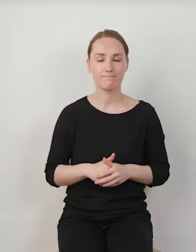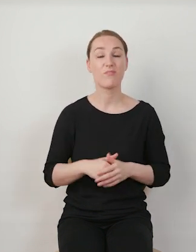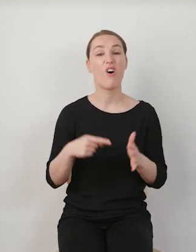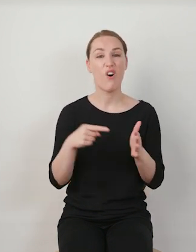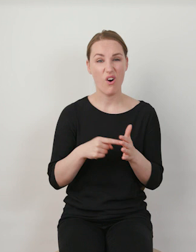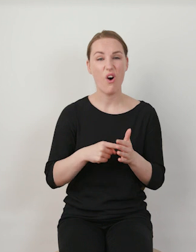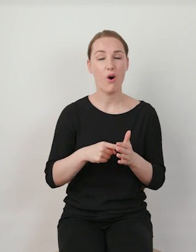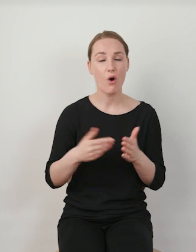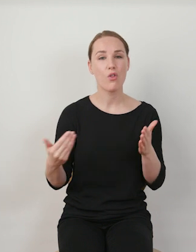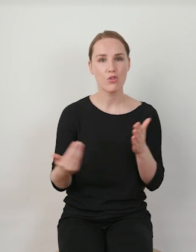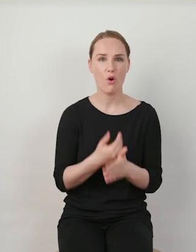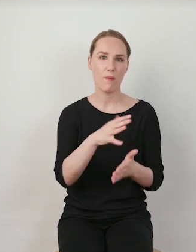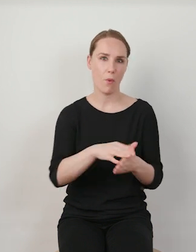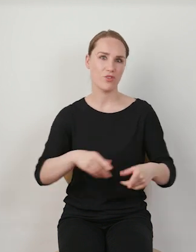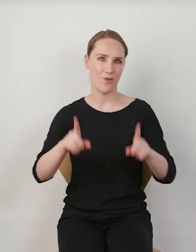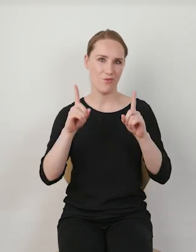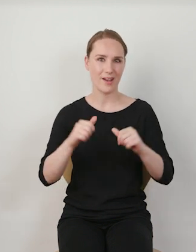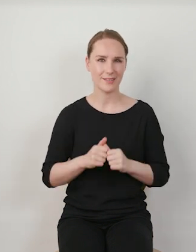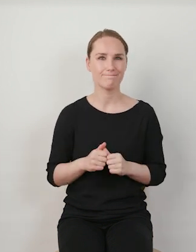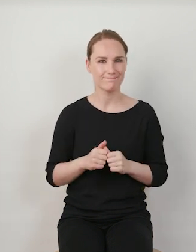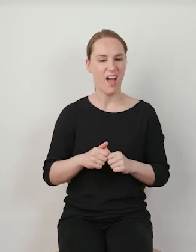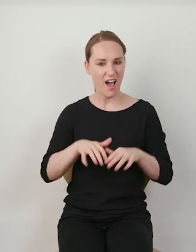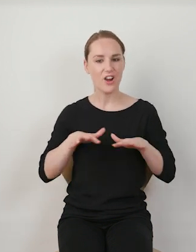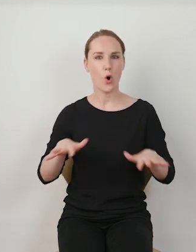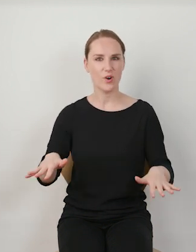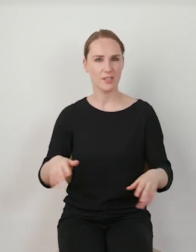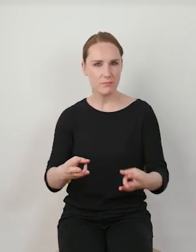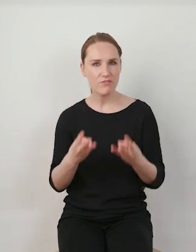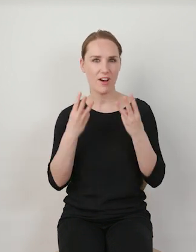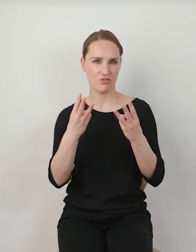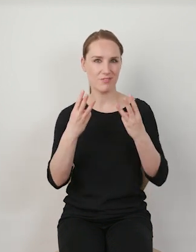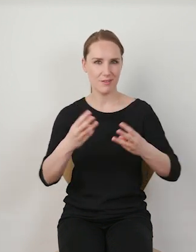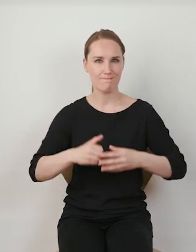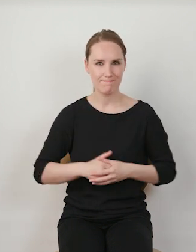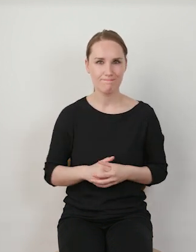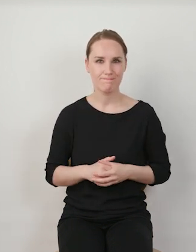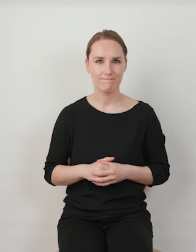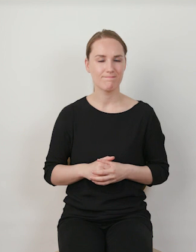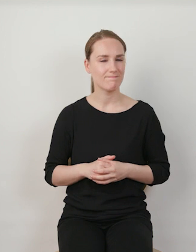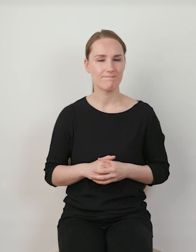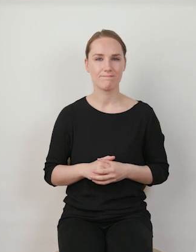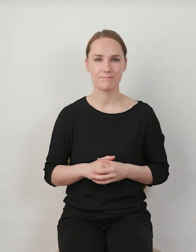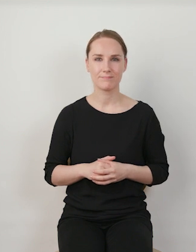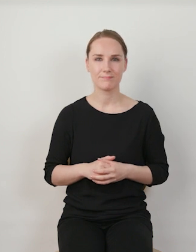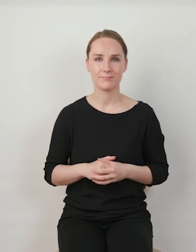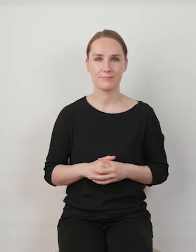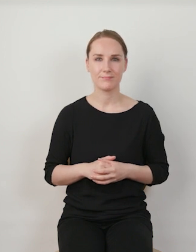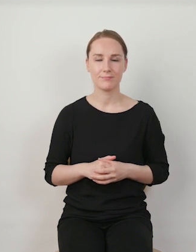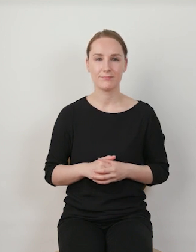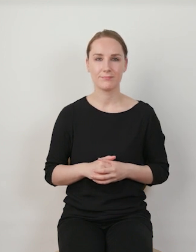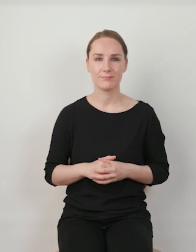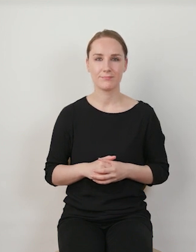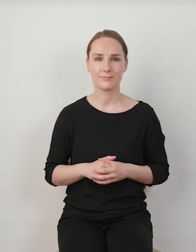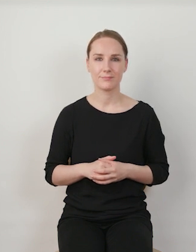Państwo widzą, bardzo algorytmiczny. Znowu mamy tą główną, centralną rolę algorytmu.